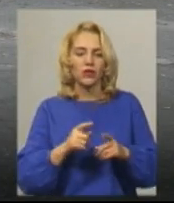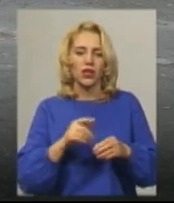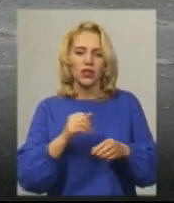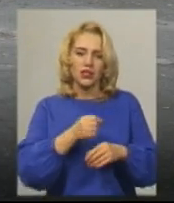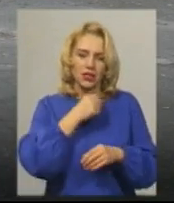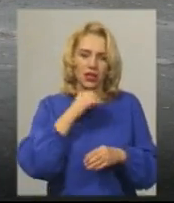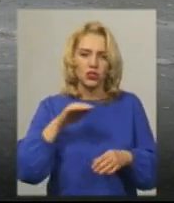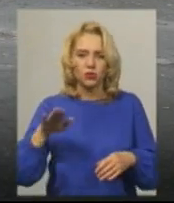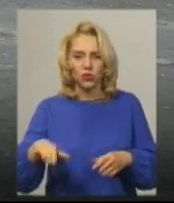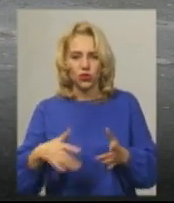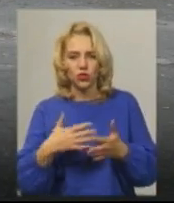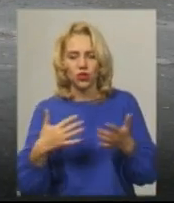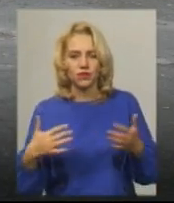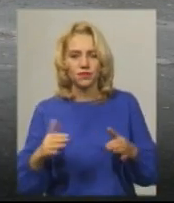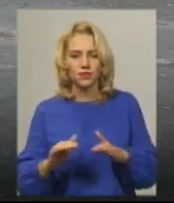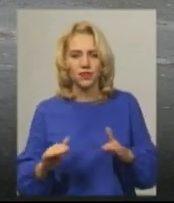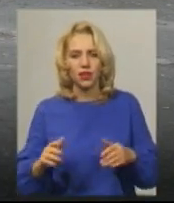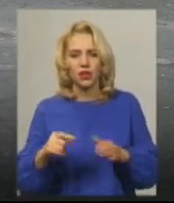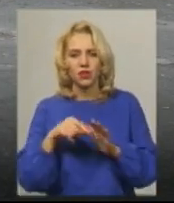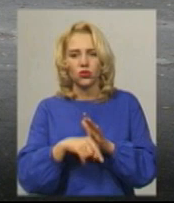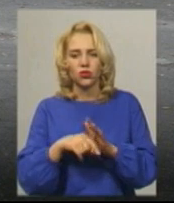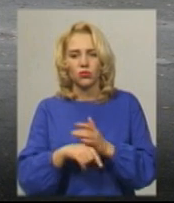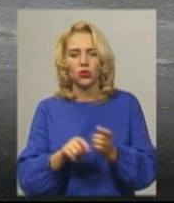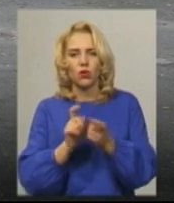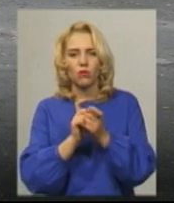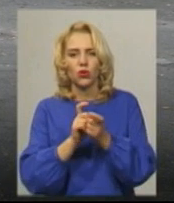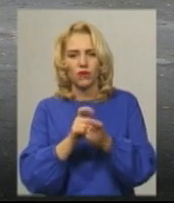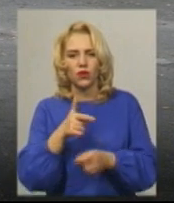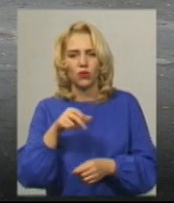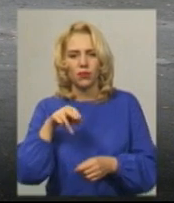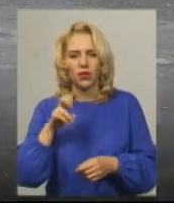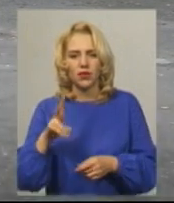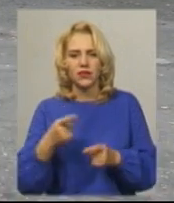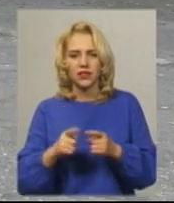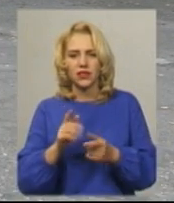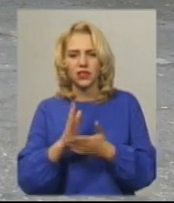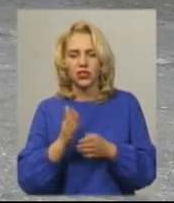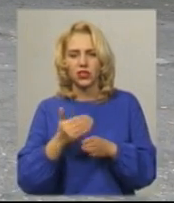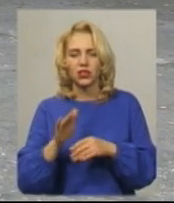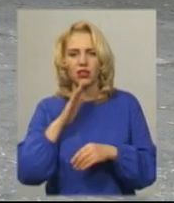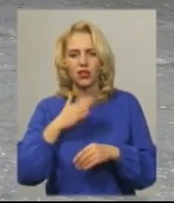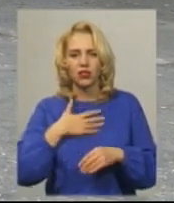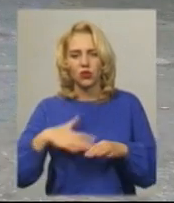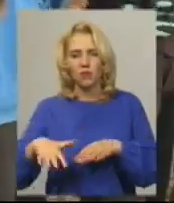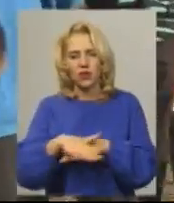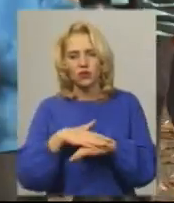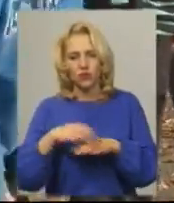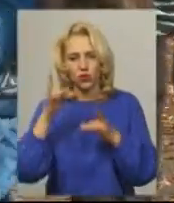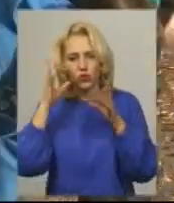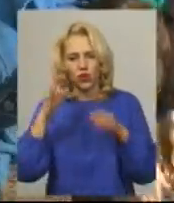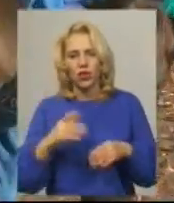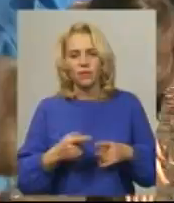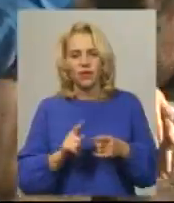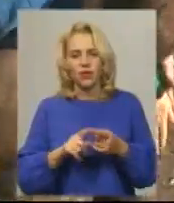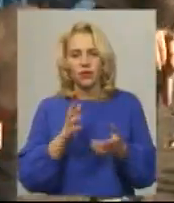само приходять, займаються. Тобто бойовий ГОПК вже є, скажімо так, частинкою масової культури, можна сказати. Бойовий ГОПК